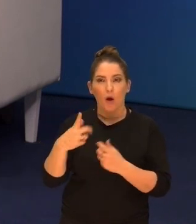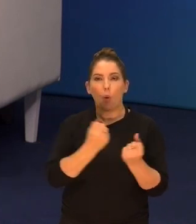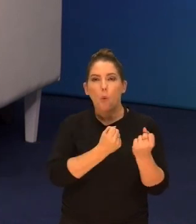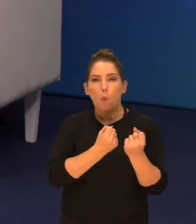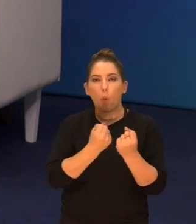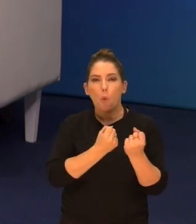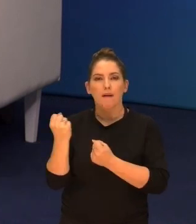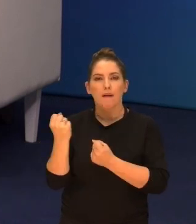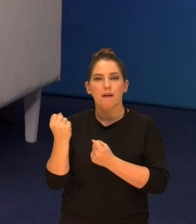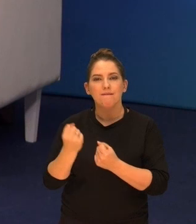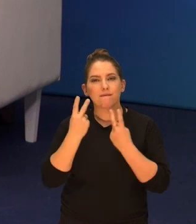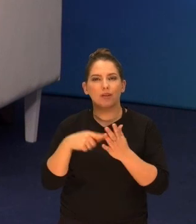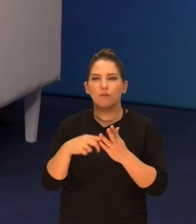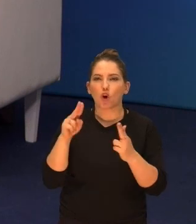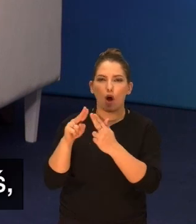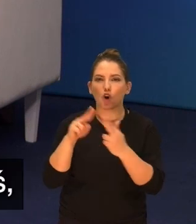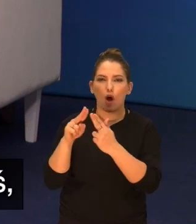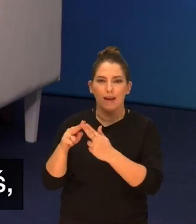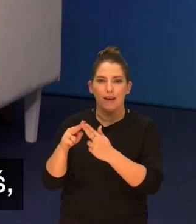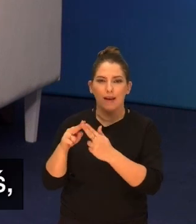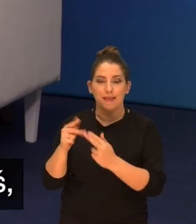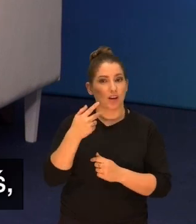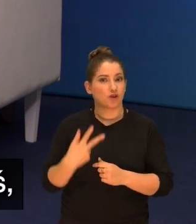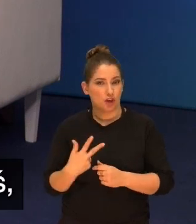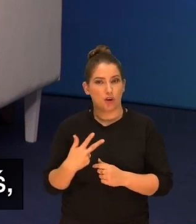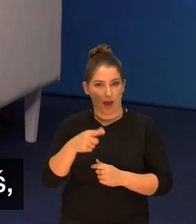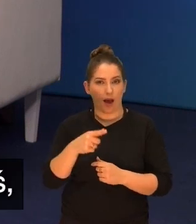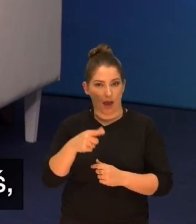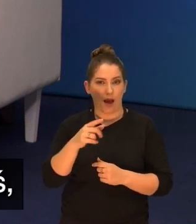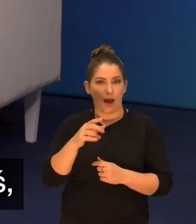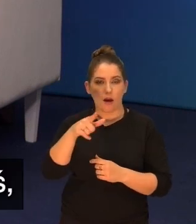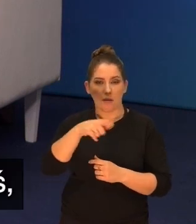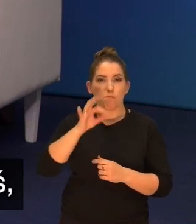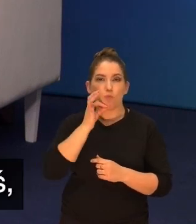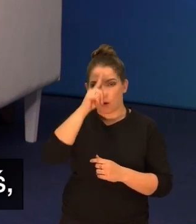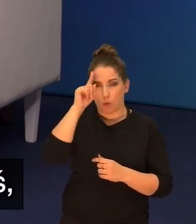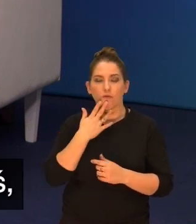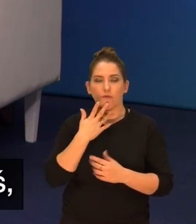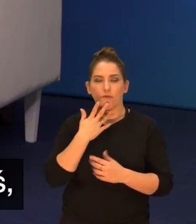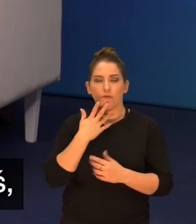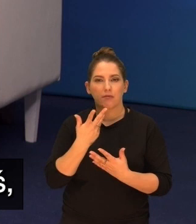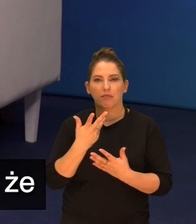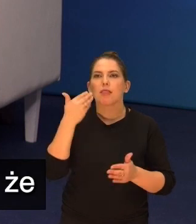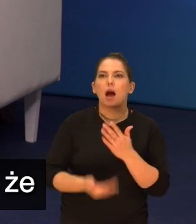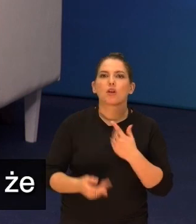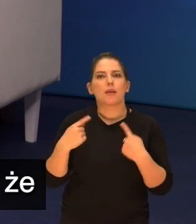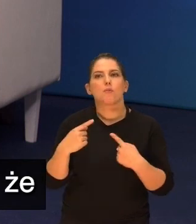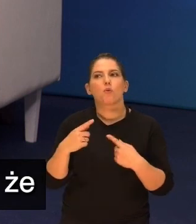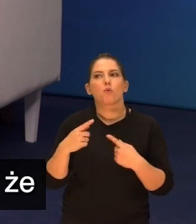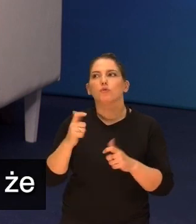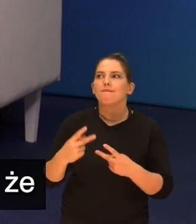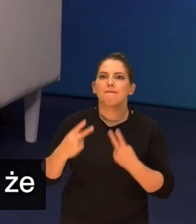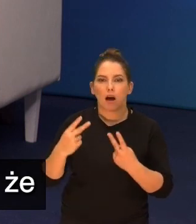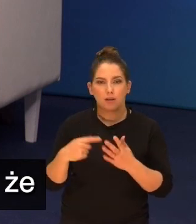utrzymali takie ważne, znaczące kontakty. Dwie trzecie młodych osób tak mówi, że nie stracili czegoś, co było dla nich